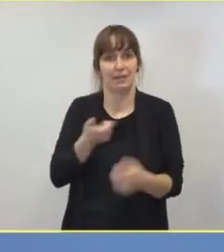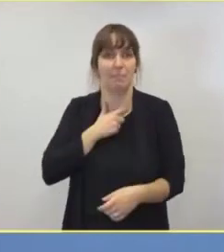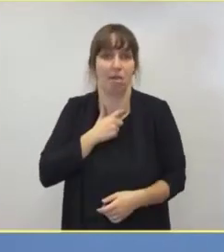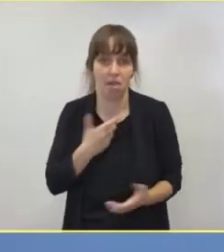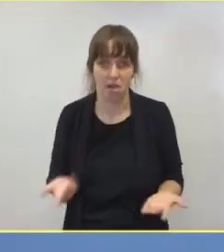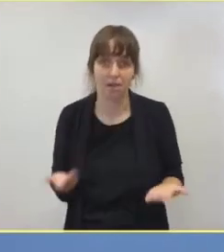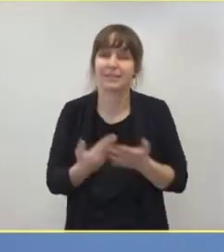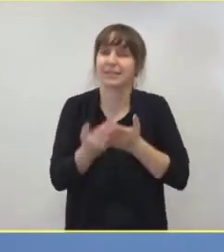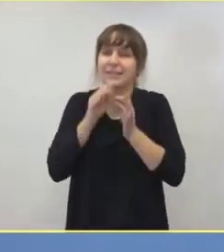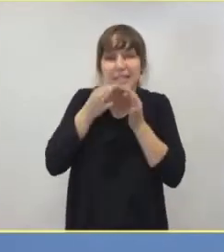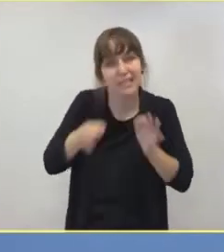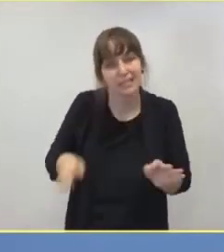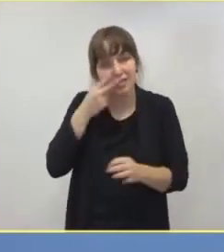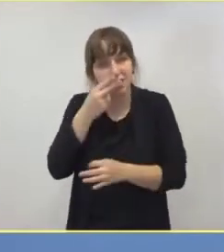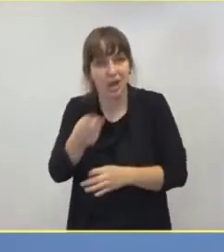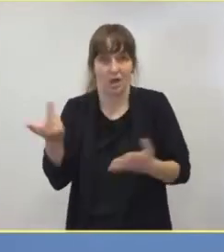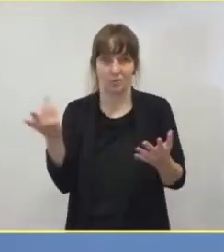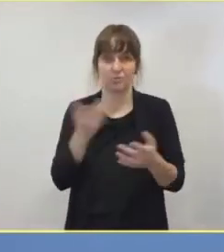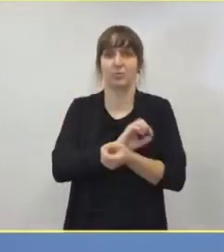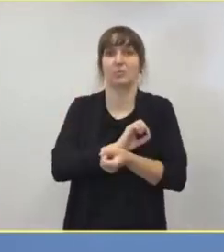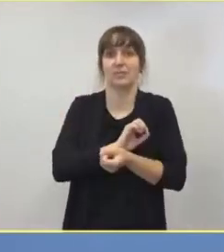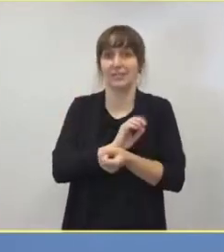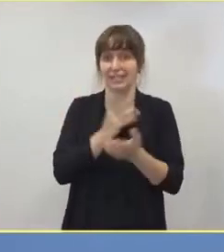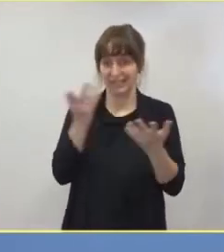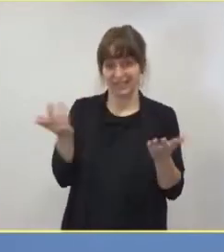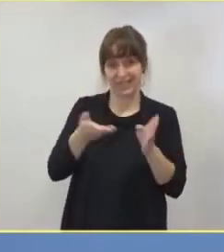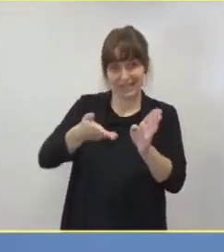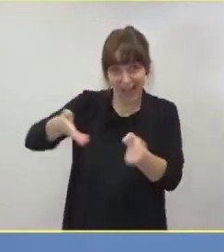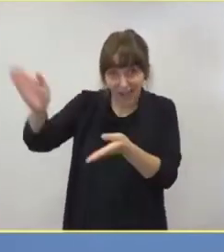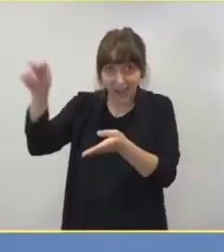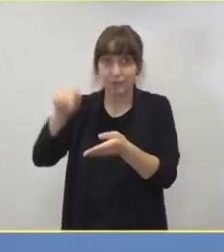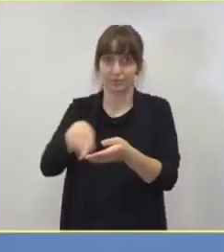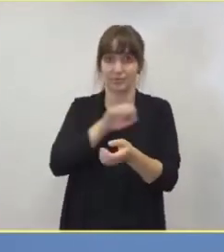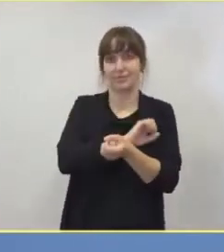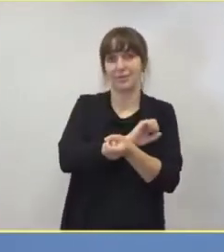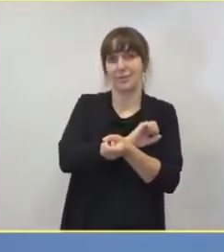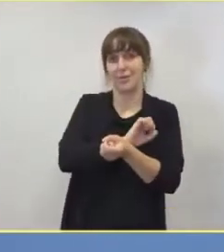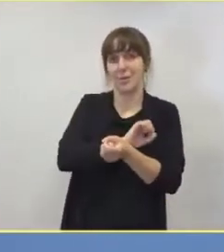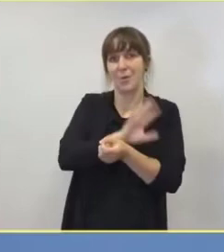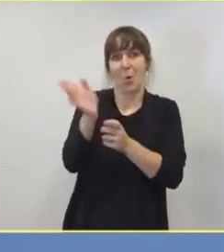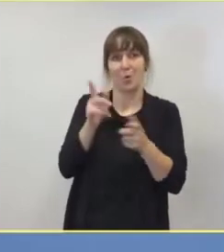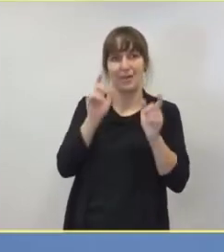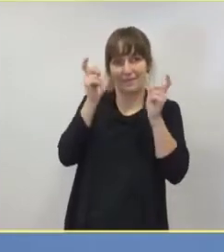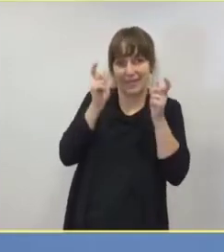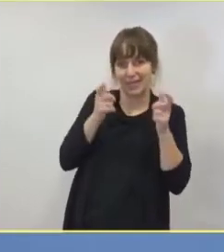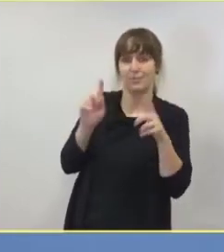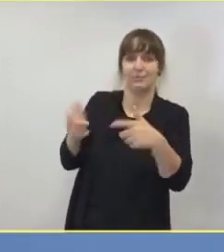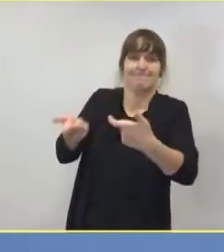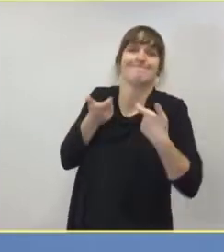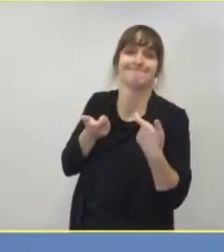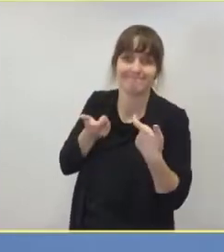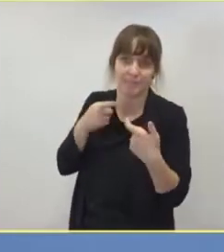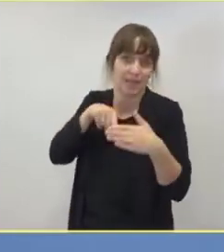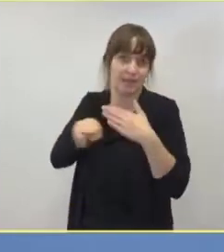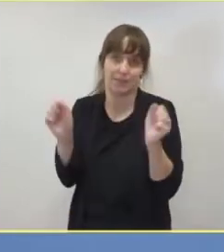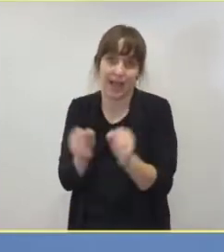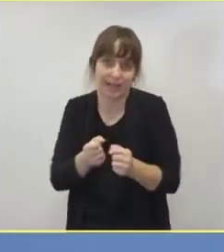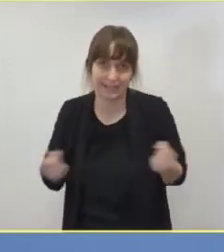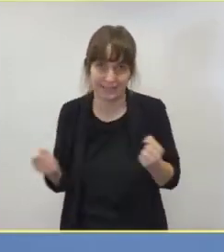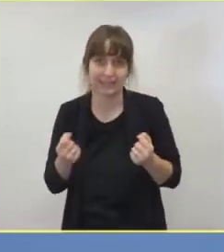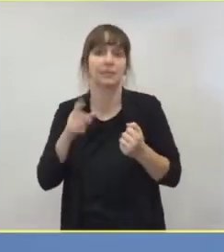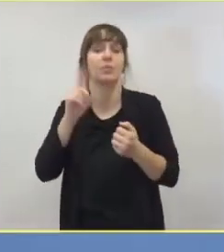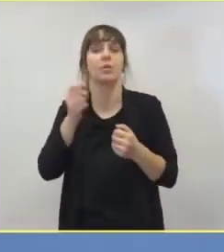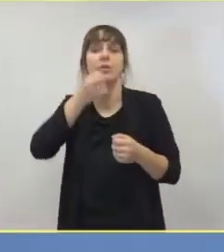darauf achten, dass das Coronavirus nicht in die Krankenhäuser hereinkommt. Alle Patienten werden genau wie im gesamten Gebundesgebiet